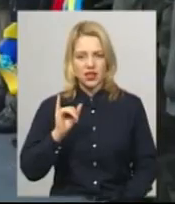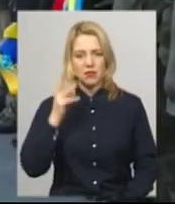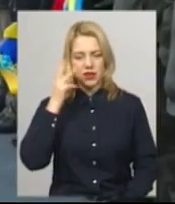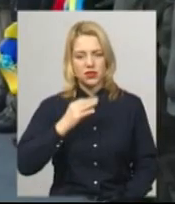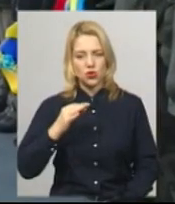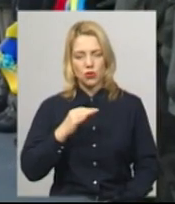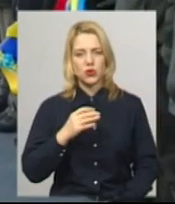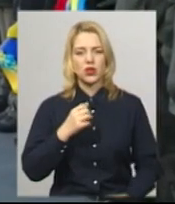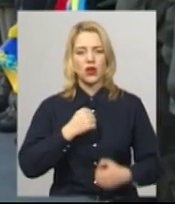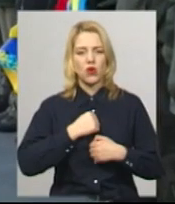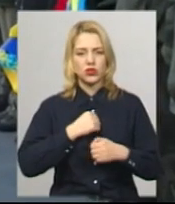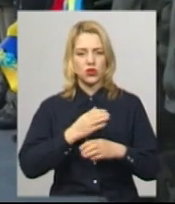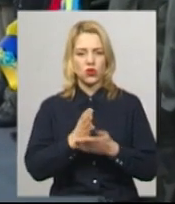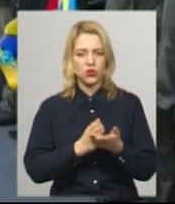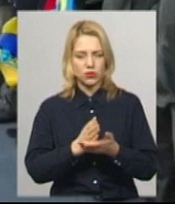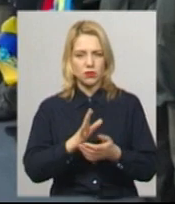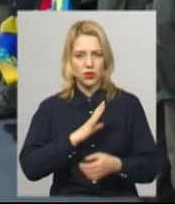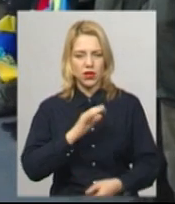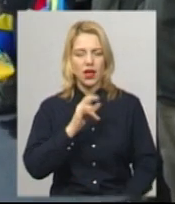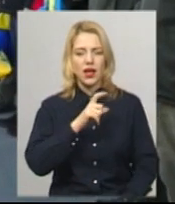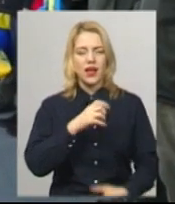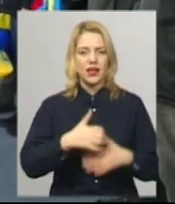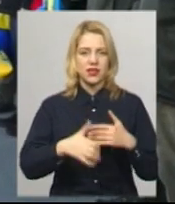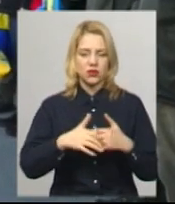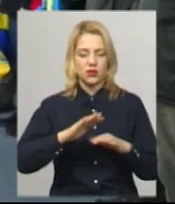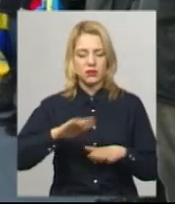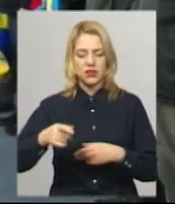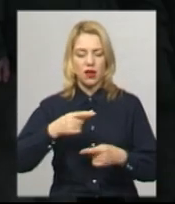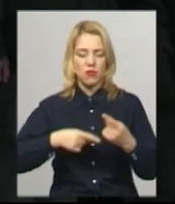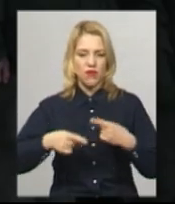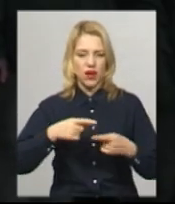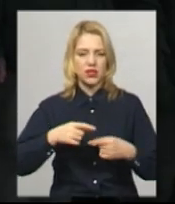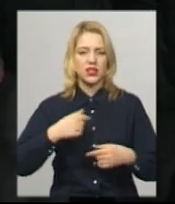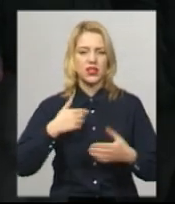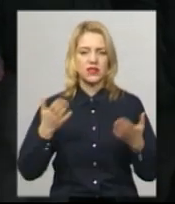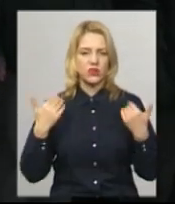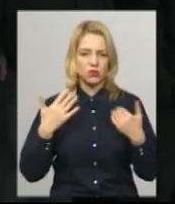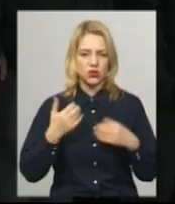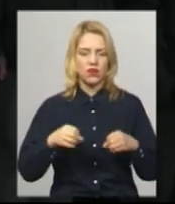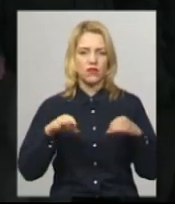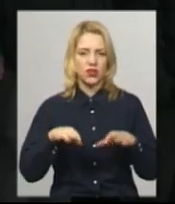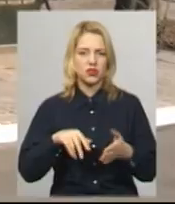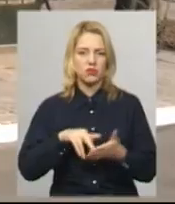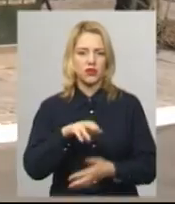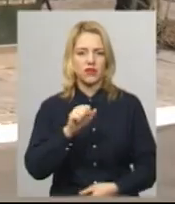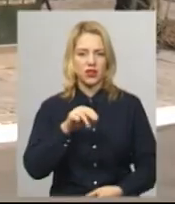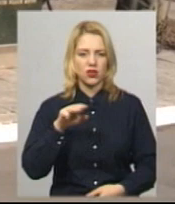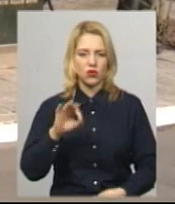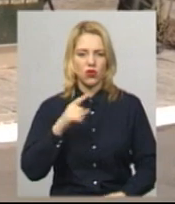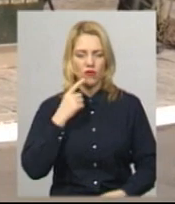службу проходив у Херсоні. Після повернення з відпустки вирішив піти в АТО, говорить командир військової частини